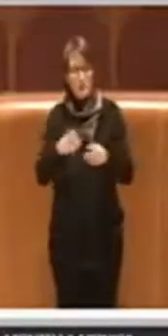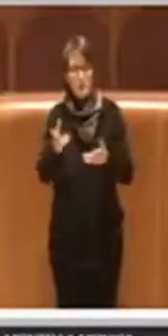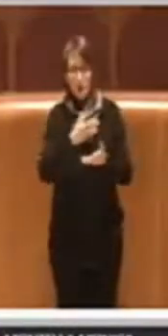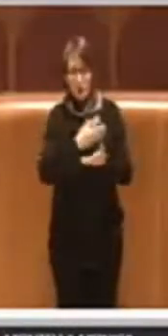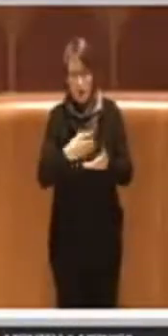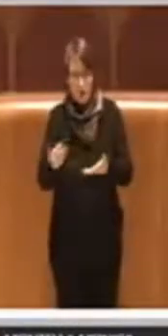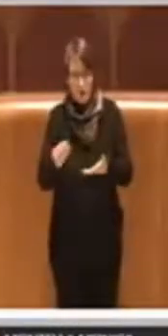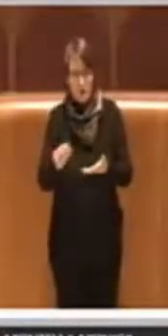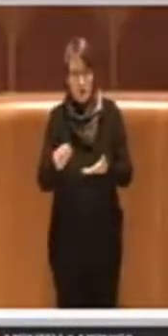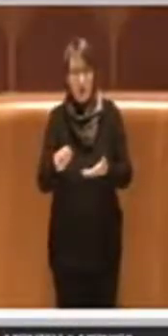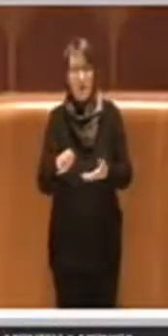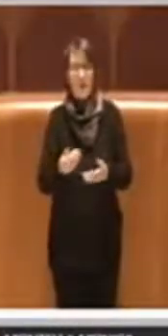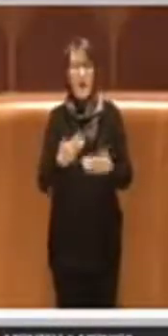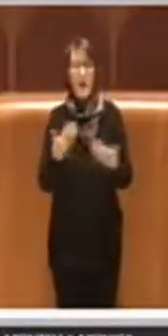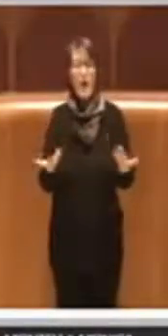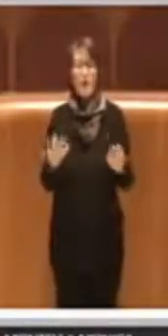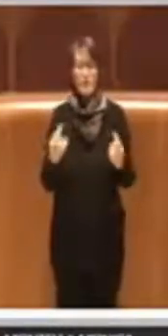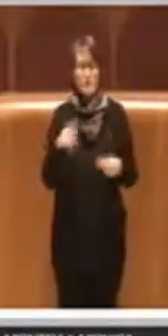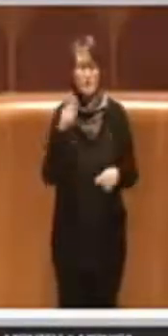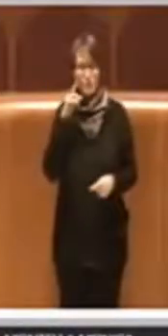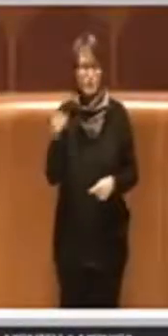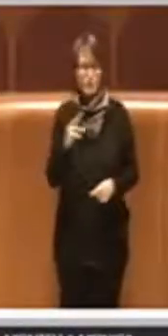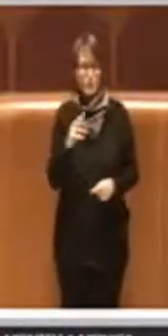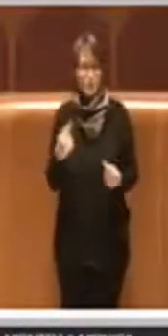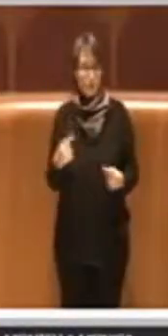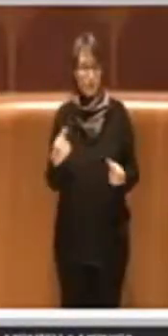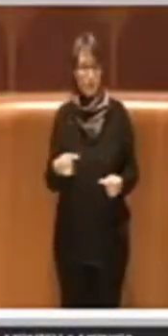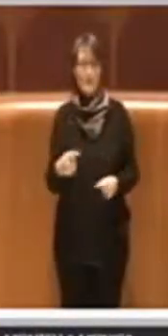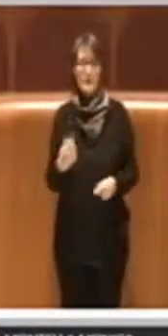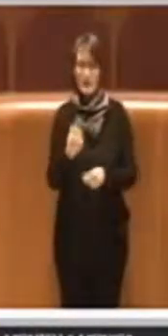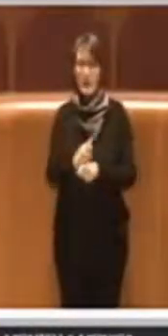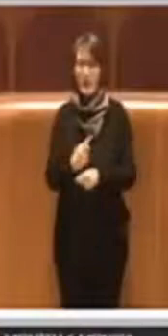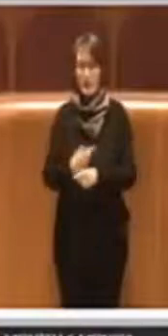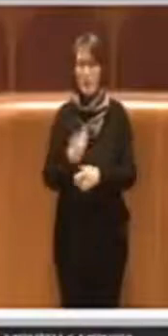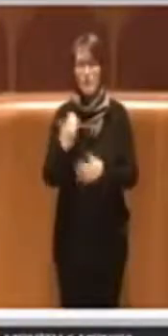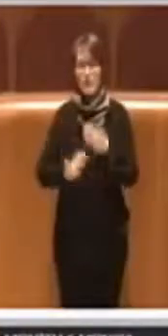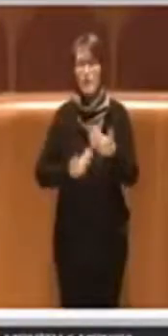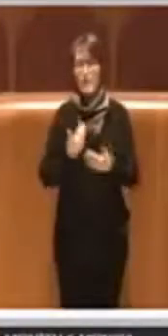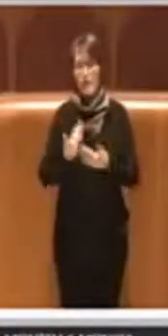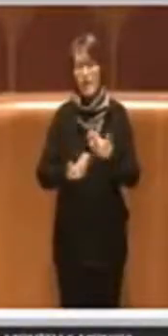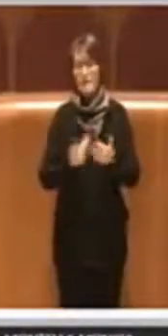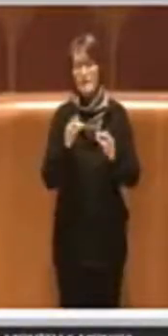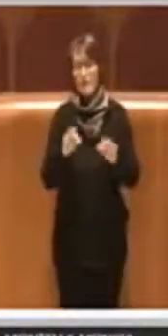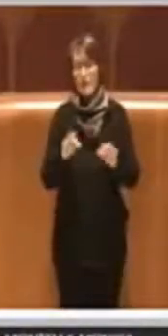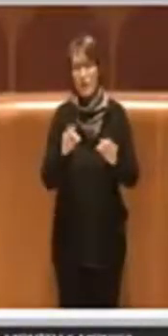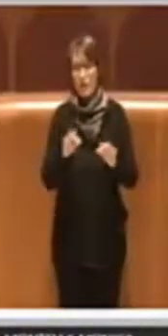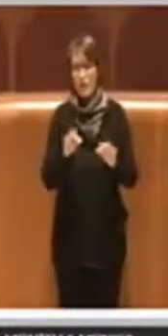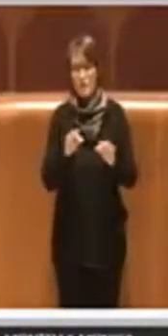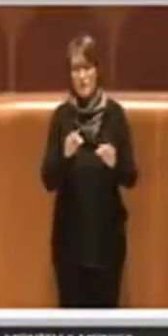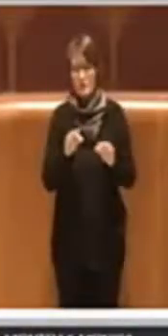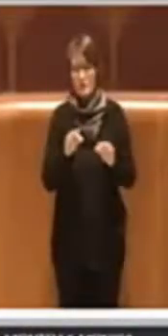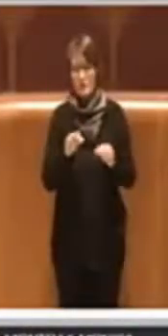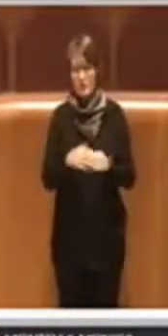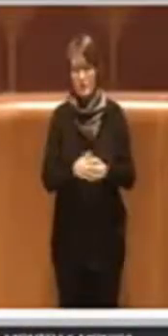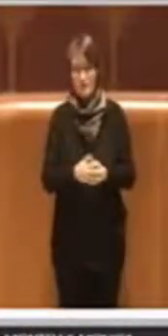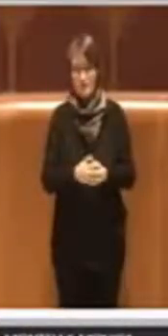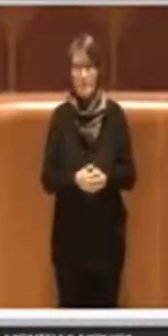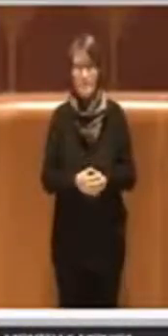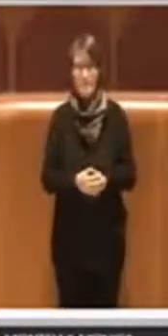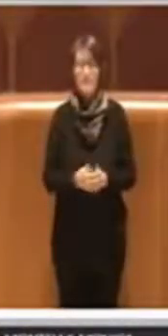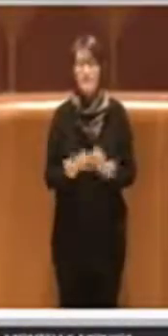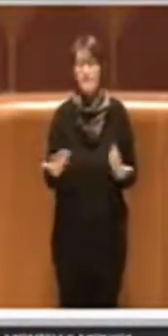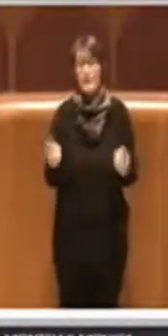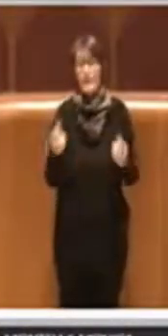per cui da quel punto di vista noi dobbiamo necessariamente continuare su quella strada e ci dobbiamo continuare con determinazione. Cosa